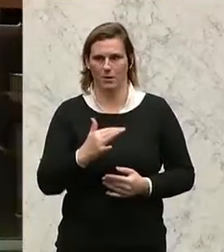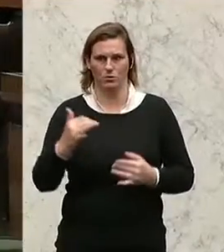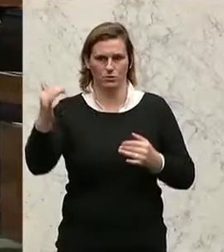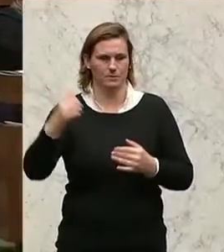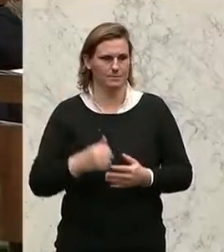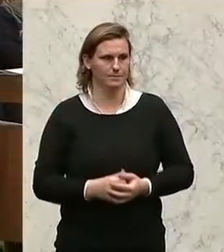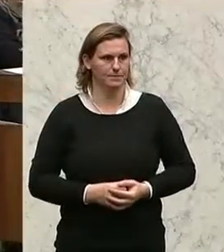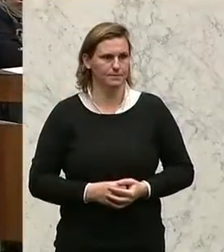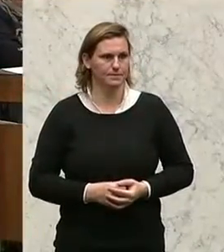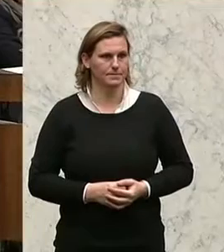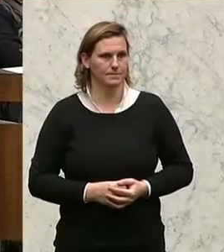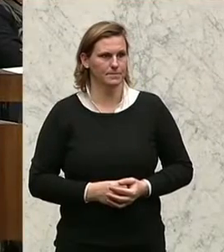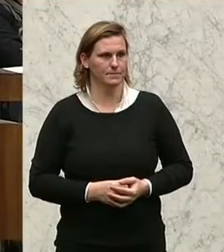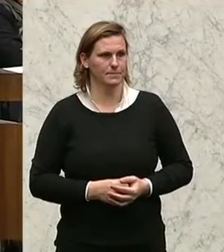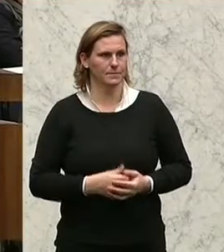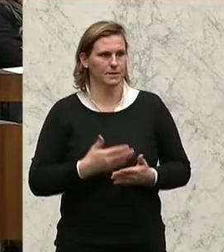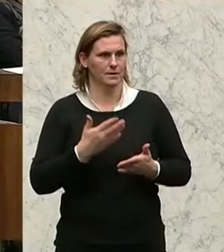Meine sehr geehrten Damen und Herren,